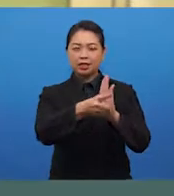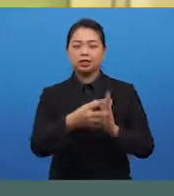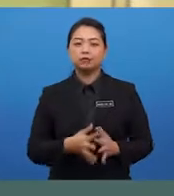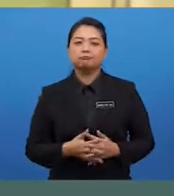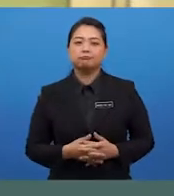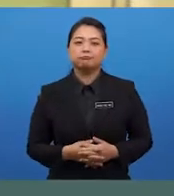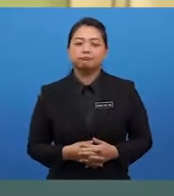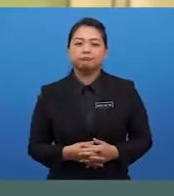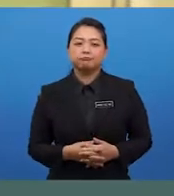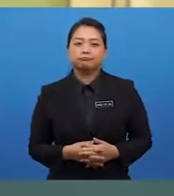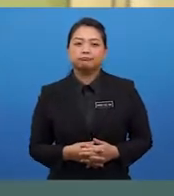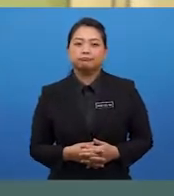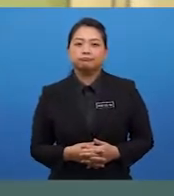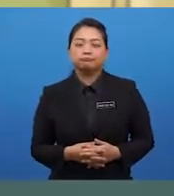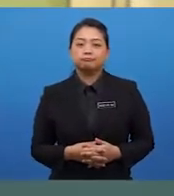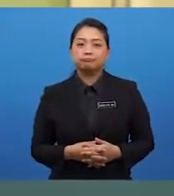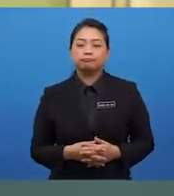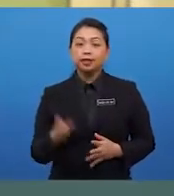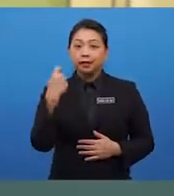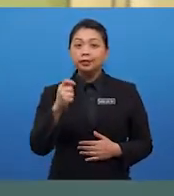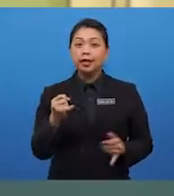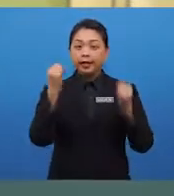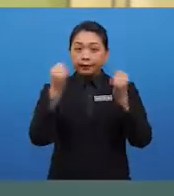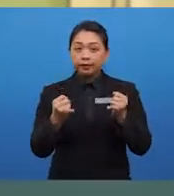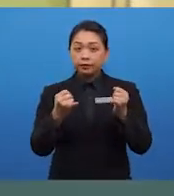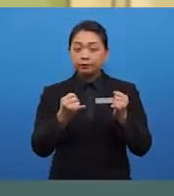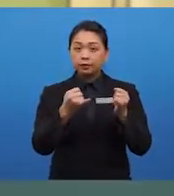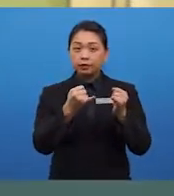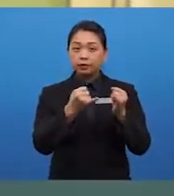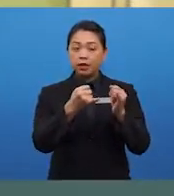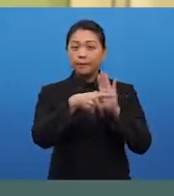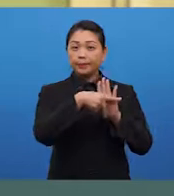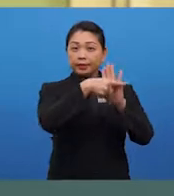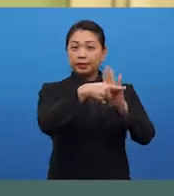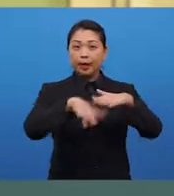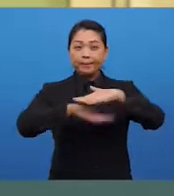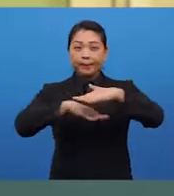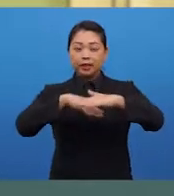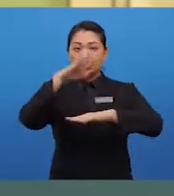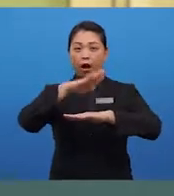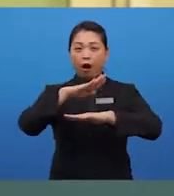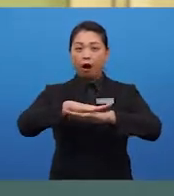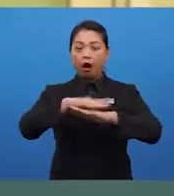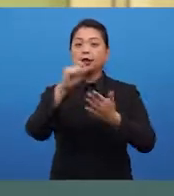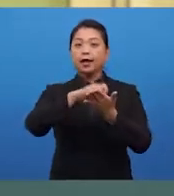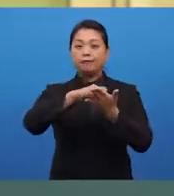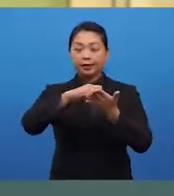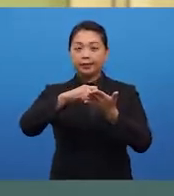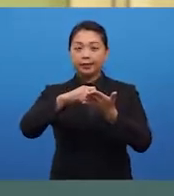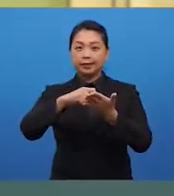Now, the individual presentation is based on a written prompt.